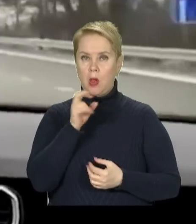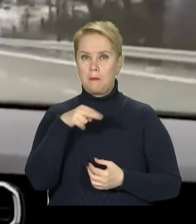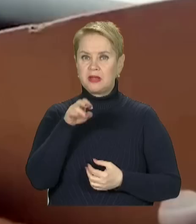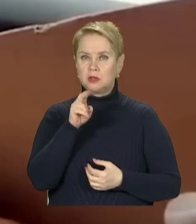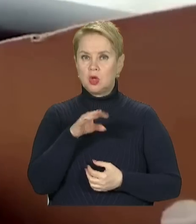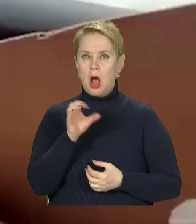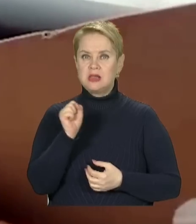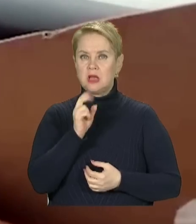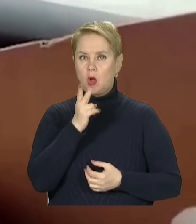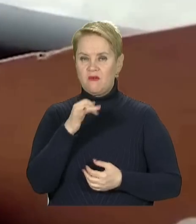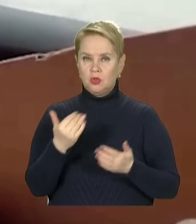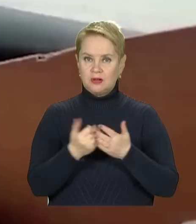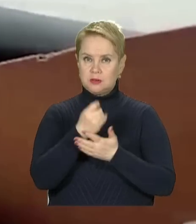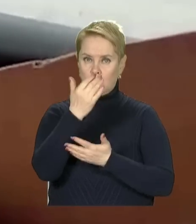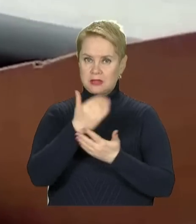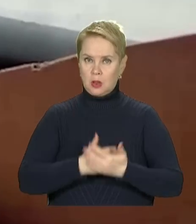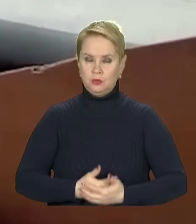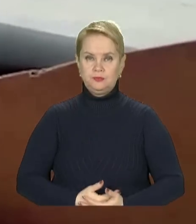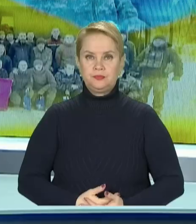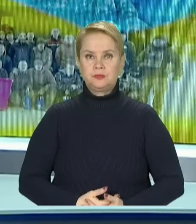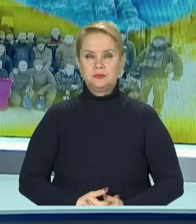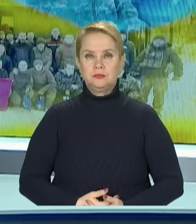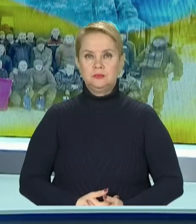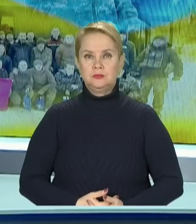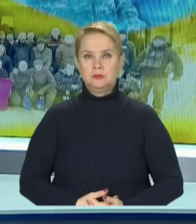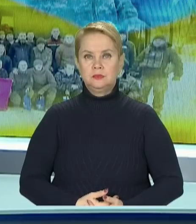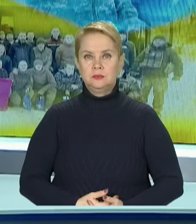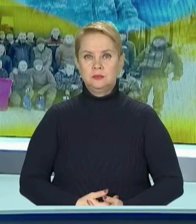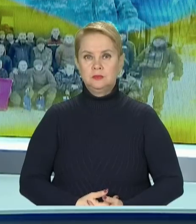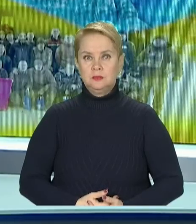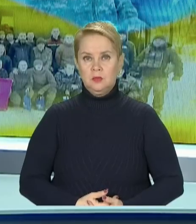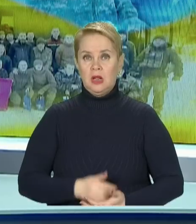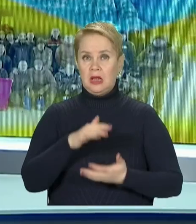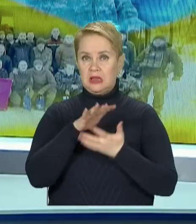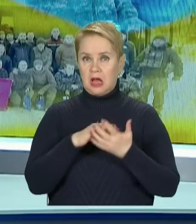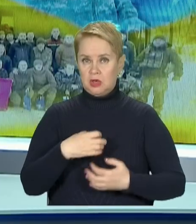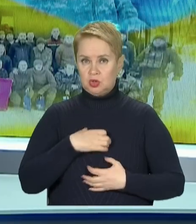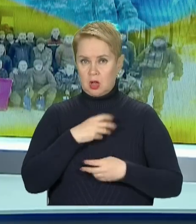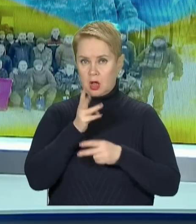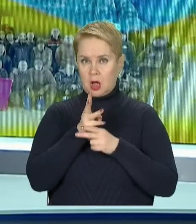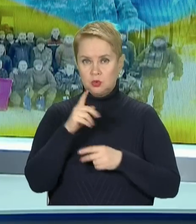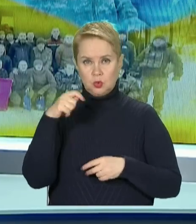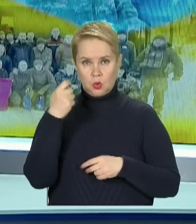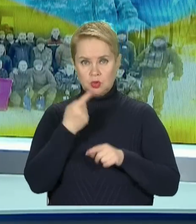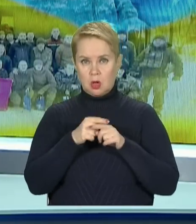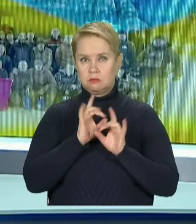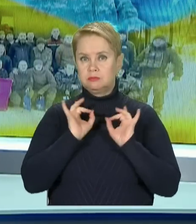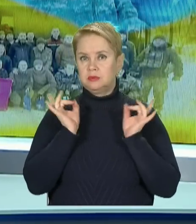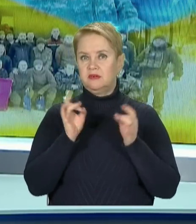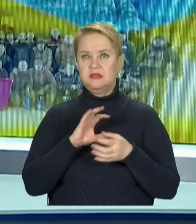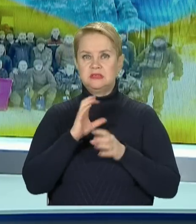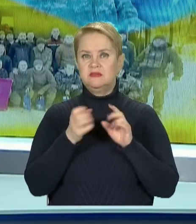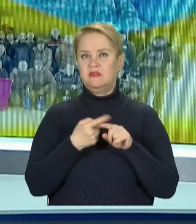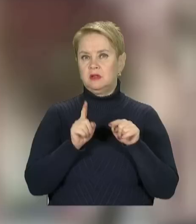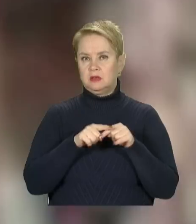Пітриченка, Олександр Коваленко, новини 11 каналу. І далі жахливі кадри з Туреччини, які облетіли весь